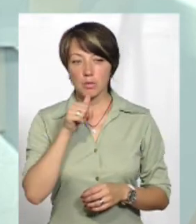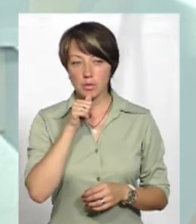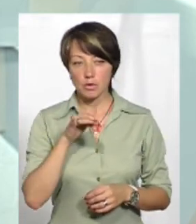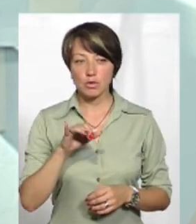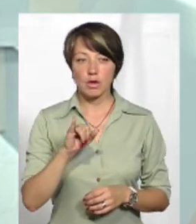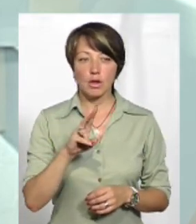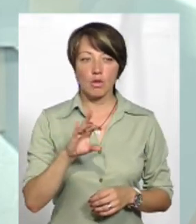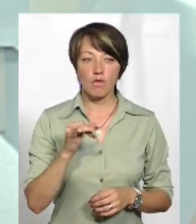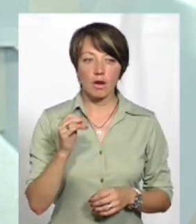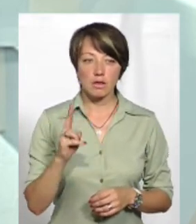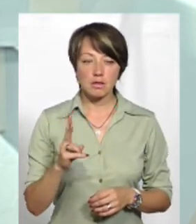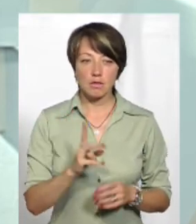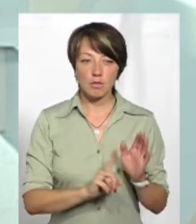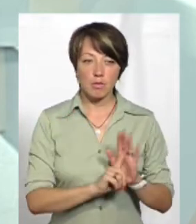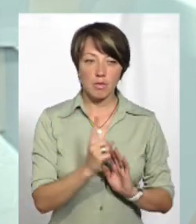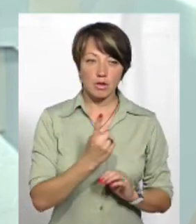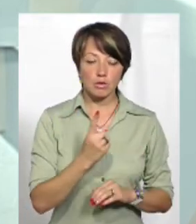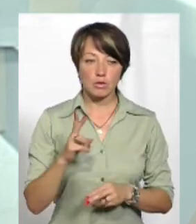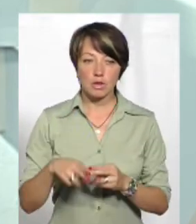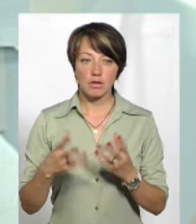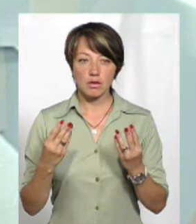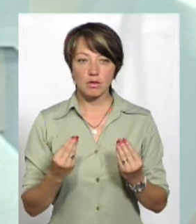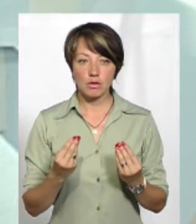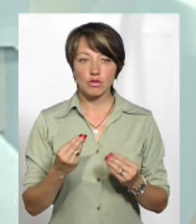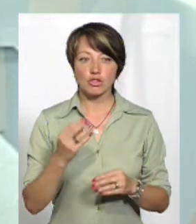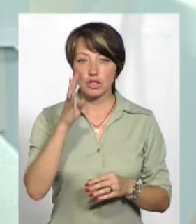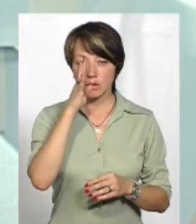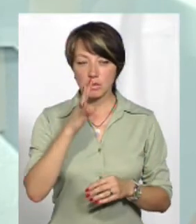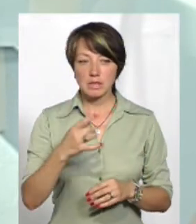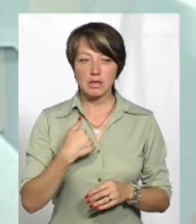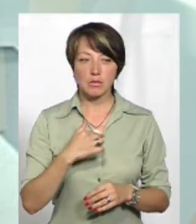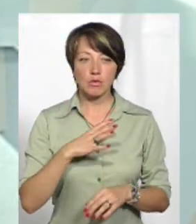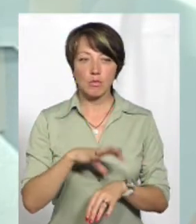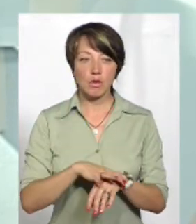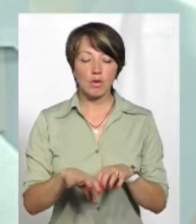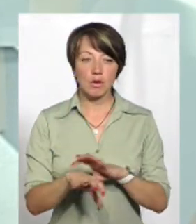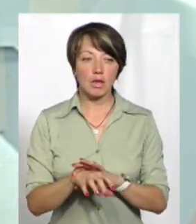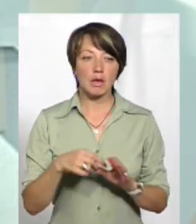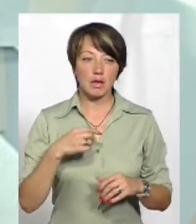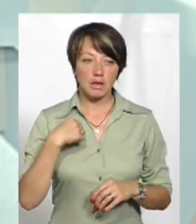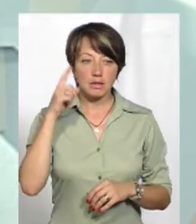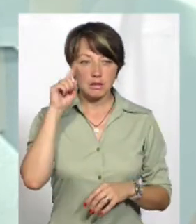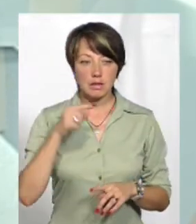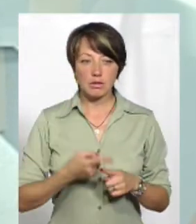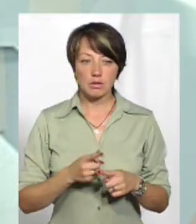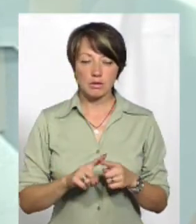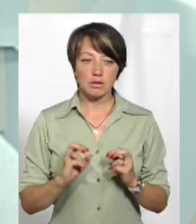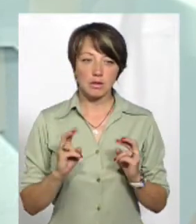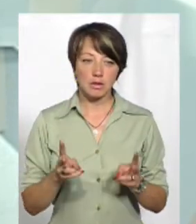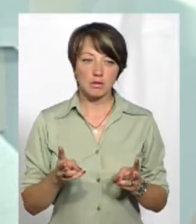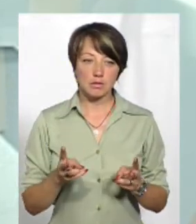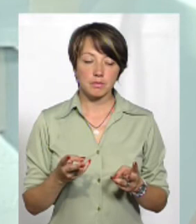Іловайськ від першого до останнього дня, а потім чотири місяці в Полоні. Тому для мене це відомо, як,